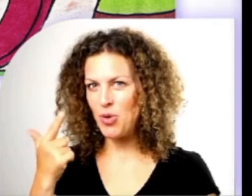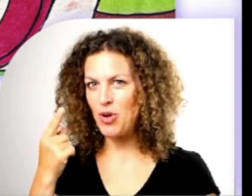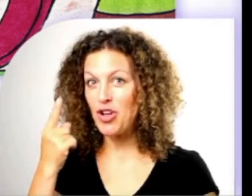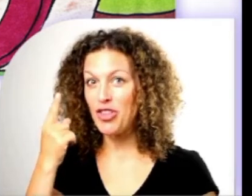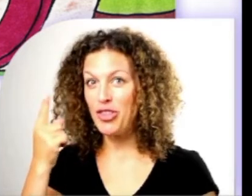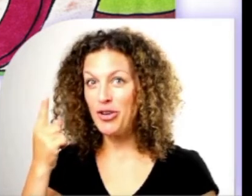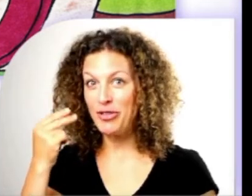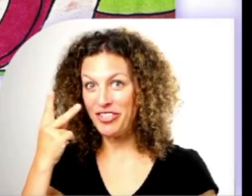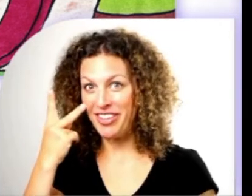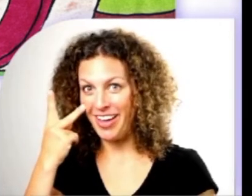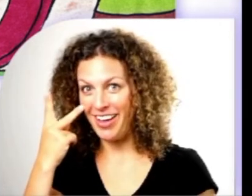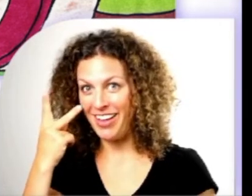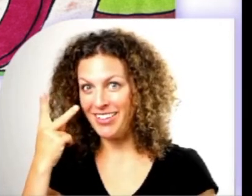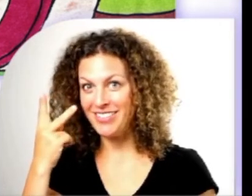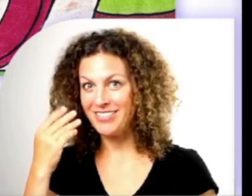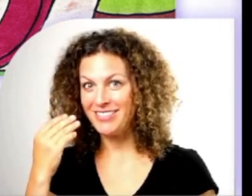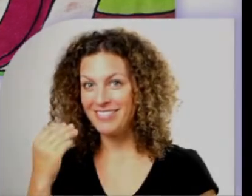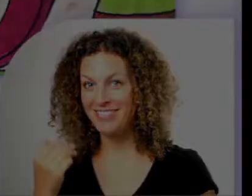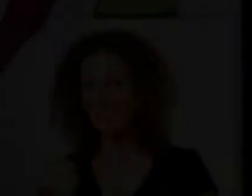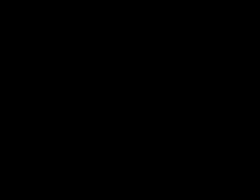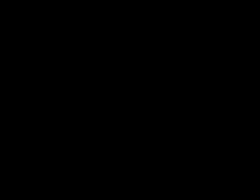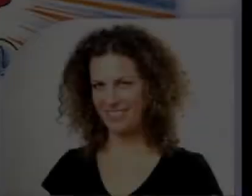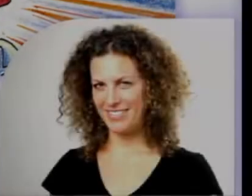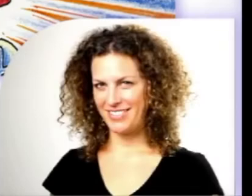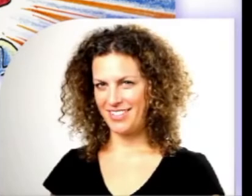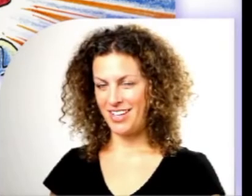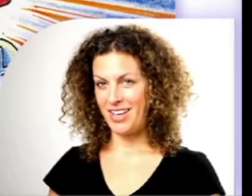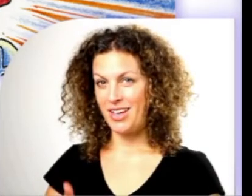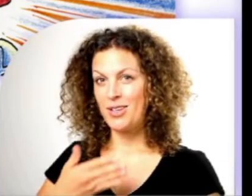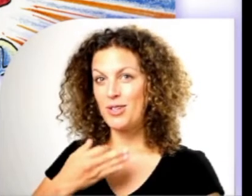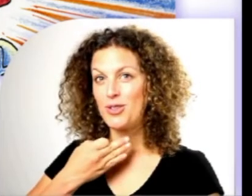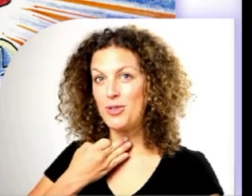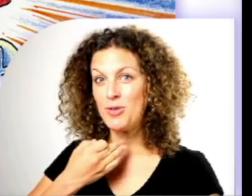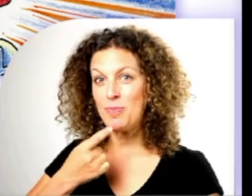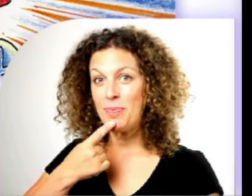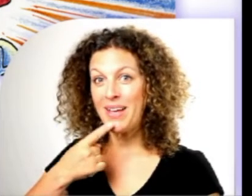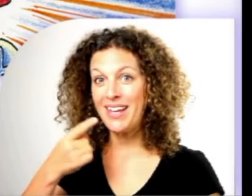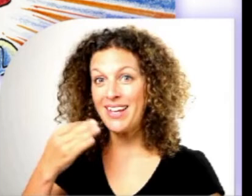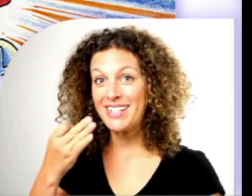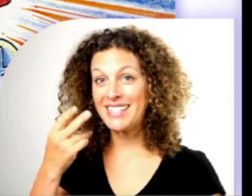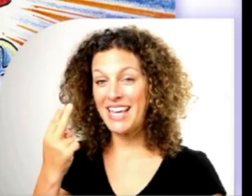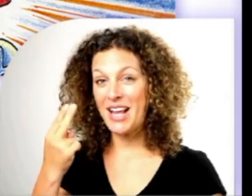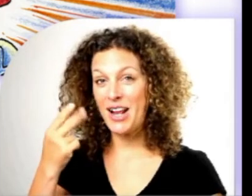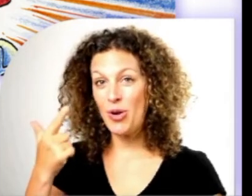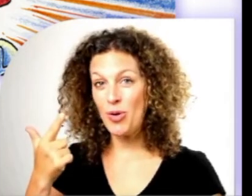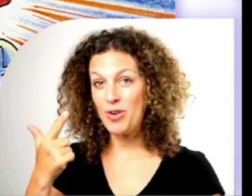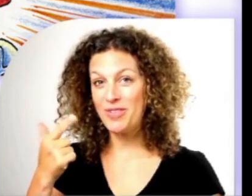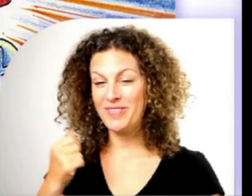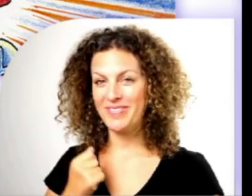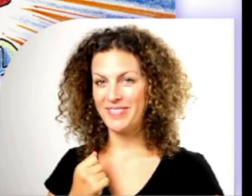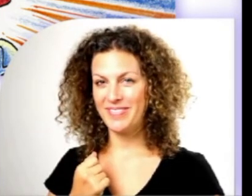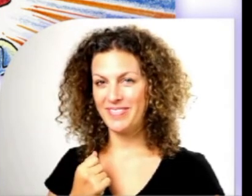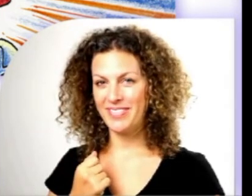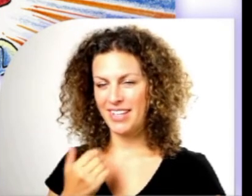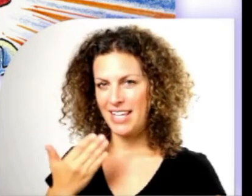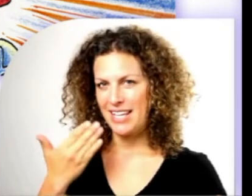Calot devient Super Calot.